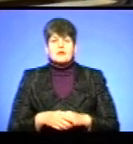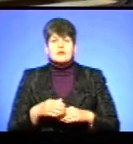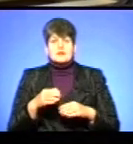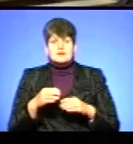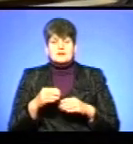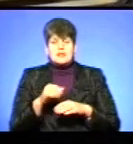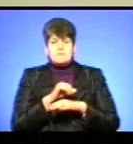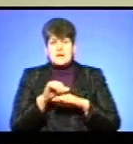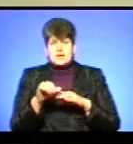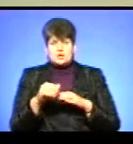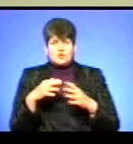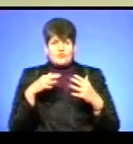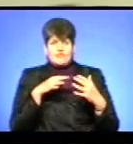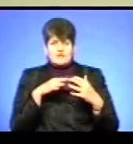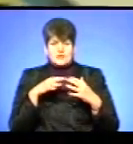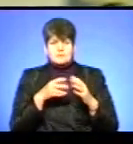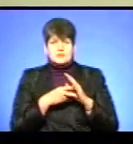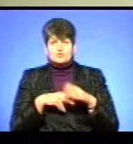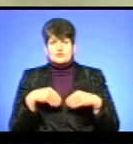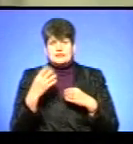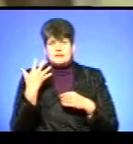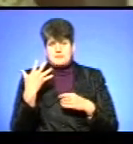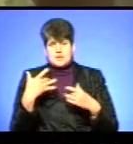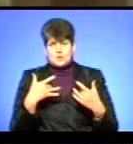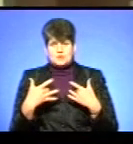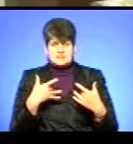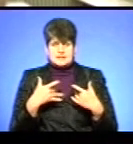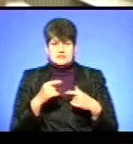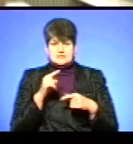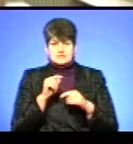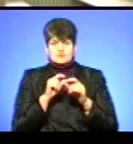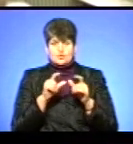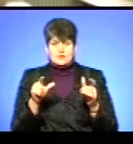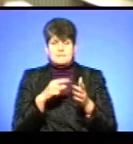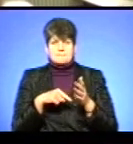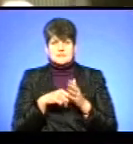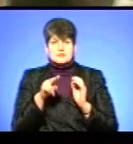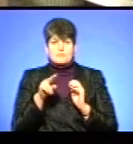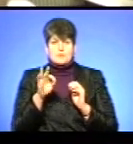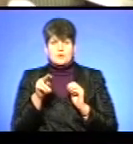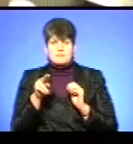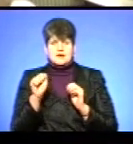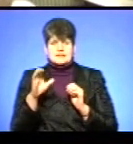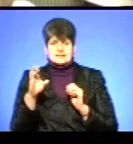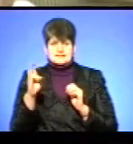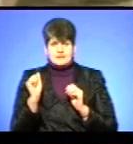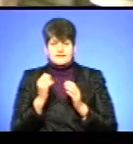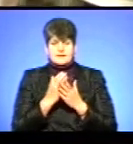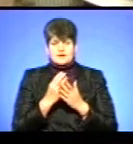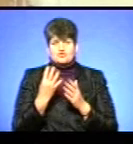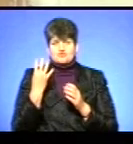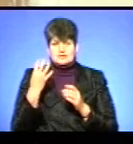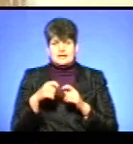тернопільського краєвого Коша планують дати 5 концертів. З них у школі міста Попасна, яка знаходиться за 4